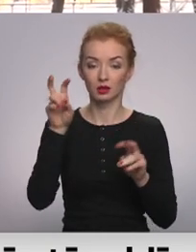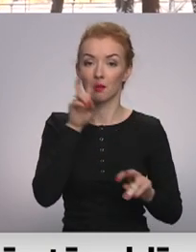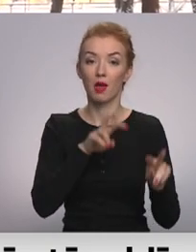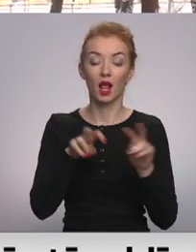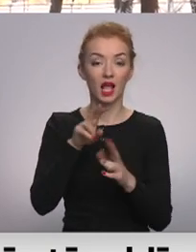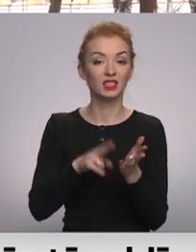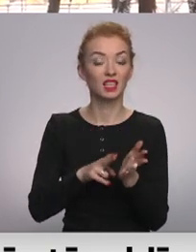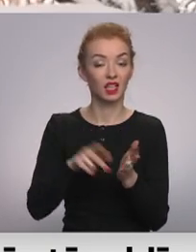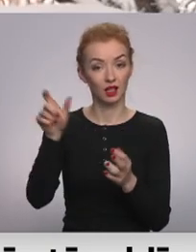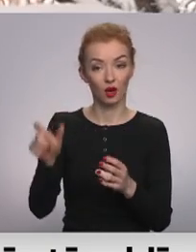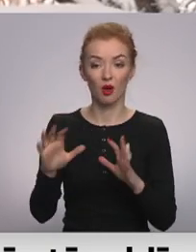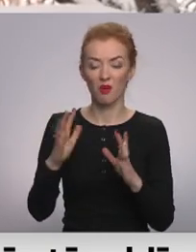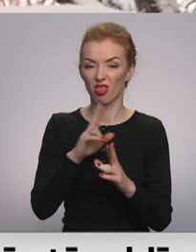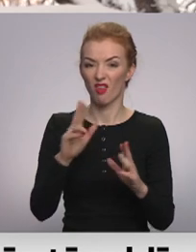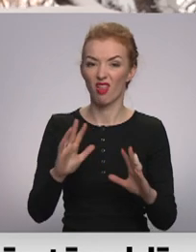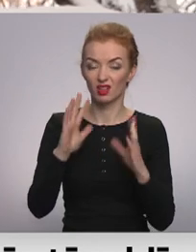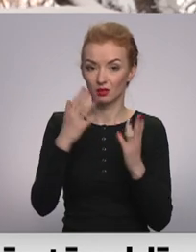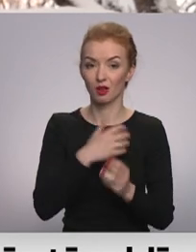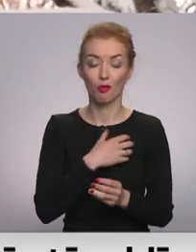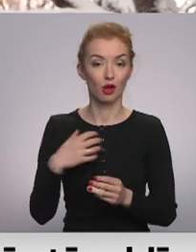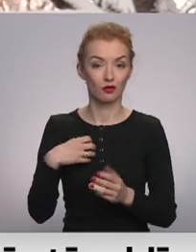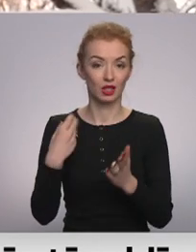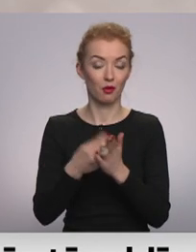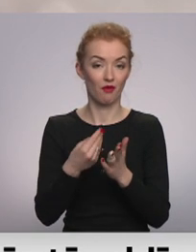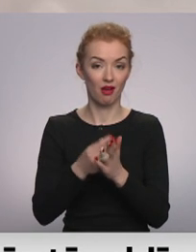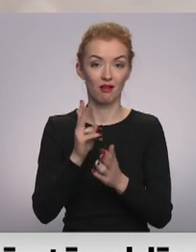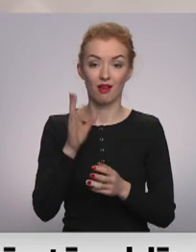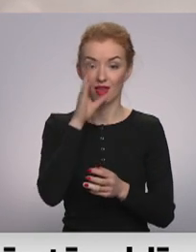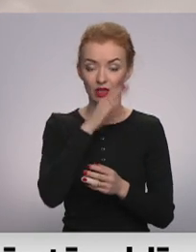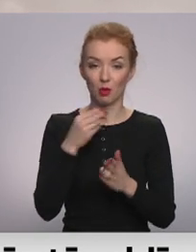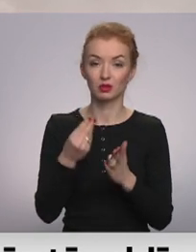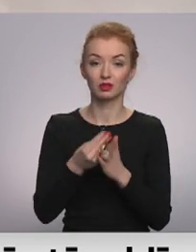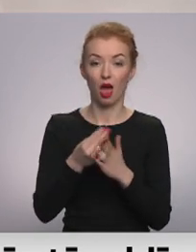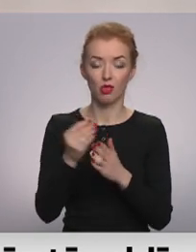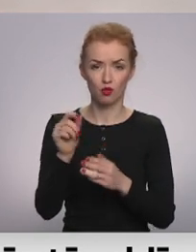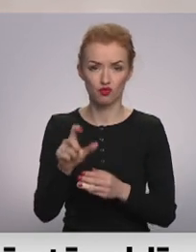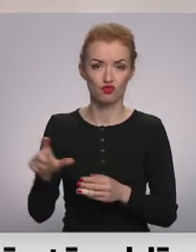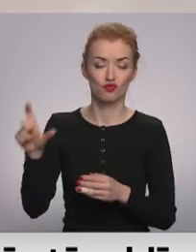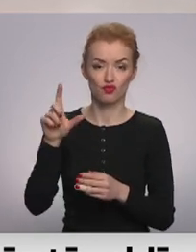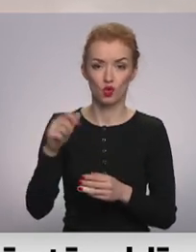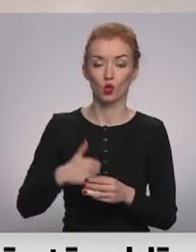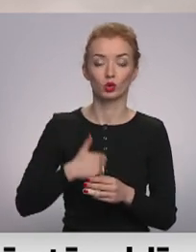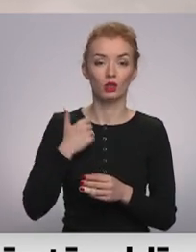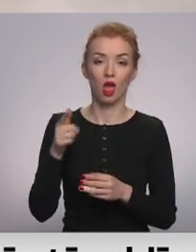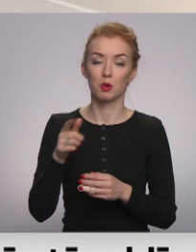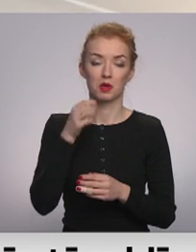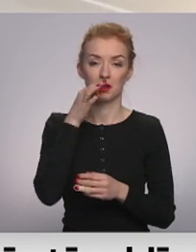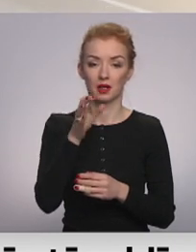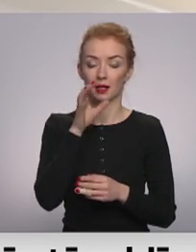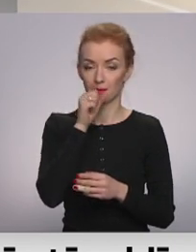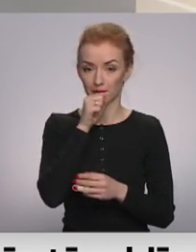komersentus, taču ar to īsti neveicās. Pašvaldībā vērtē, ka iespējams cena ir par augstu, uzņēmumā to neatklāja.